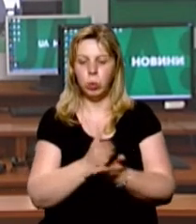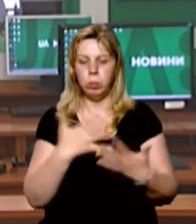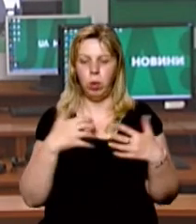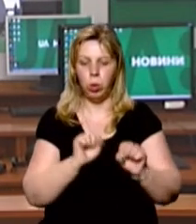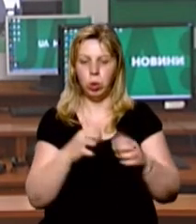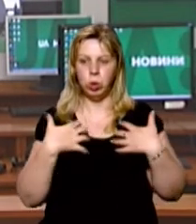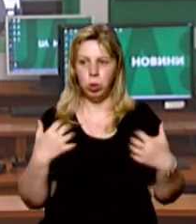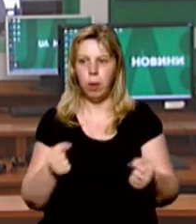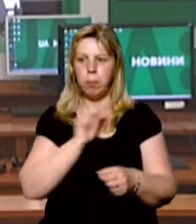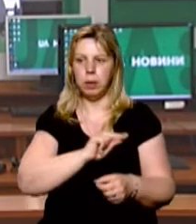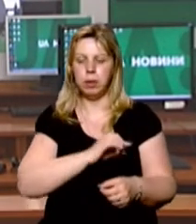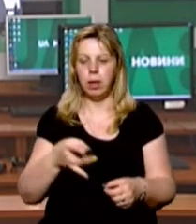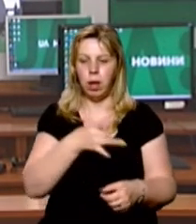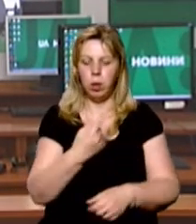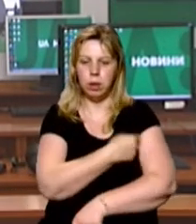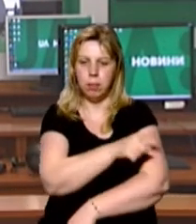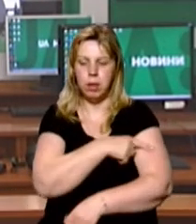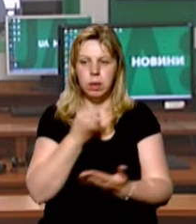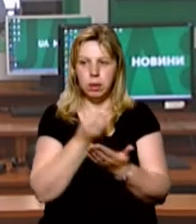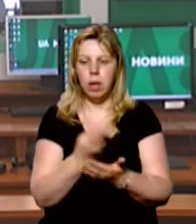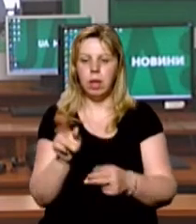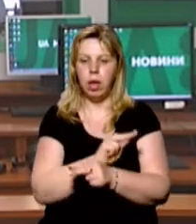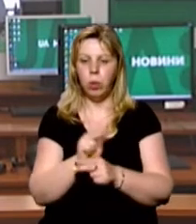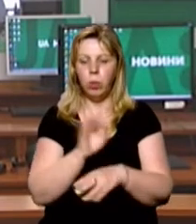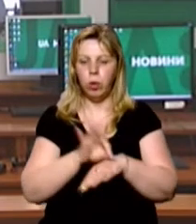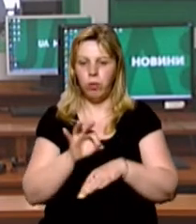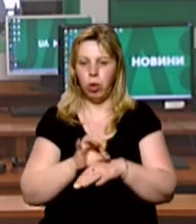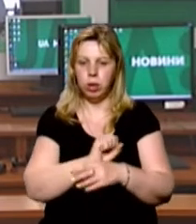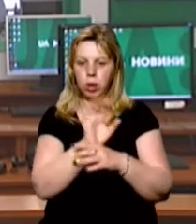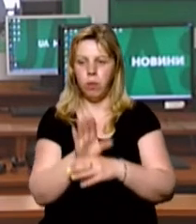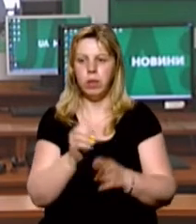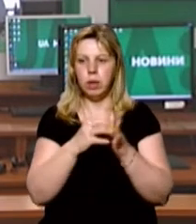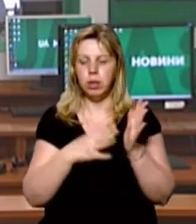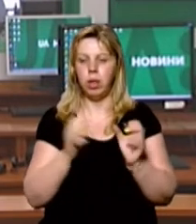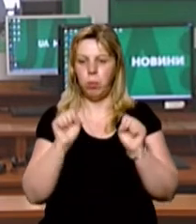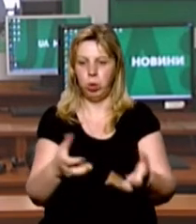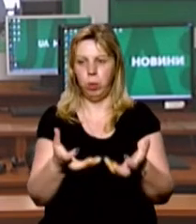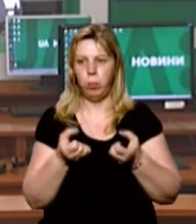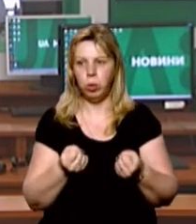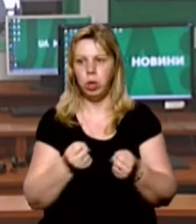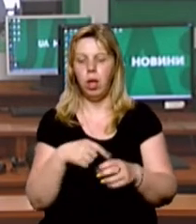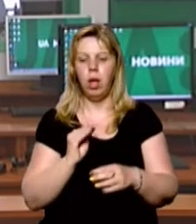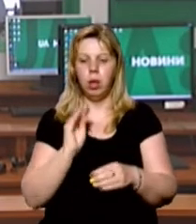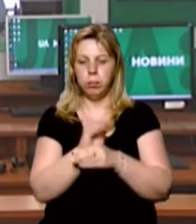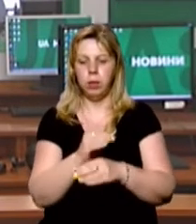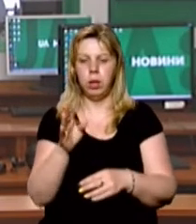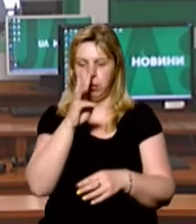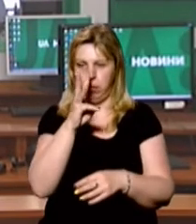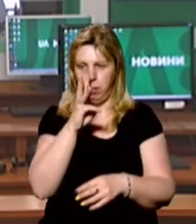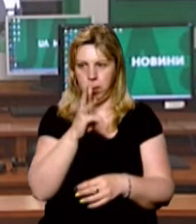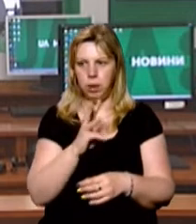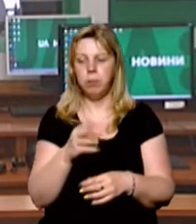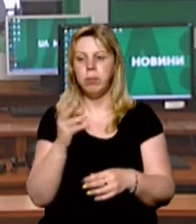охорони здоров'я працівники районних медзакладів, які лікують хворих із COVID-19, зможуть отримати додаткові гроші до